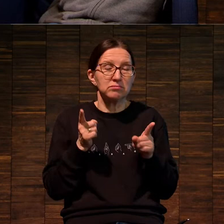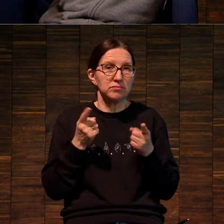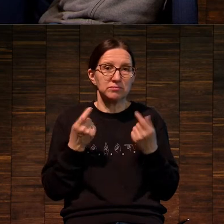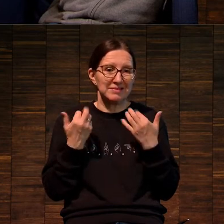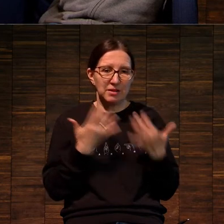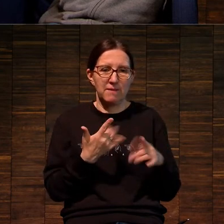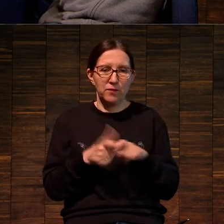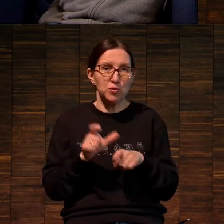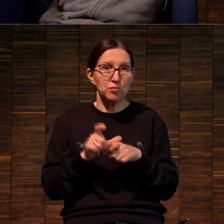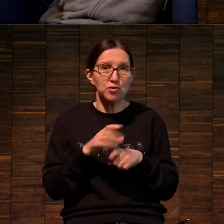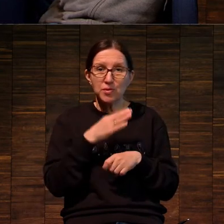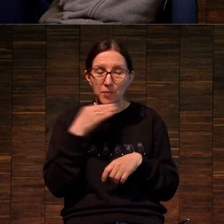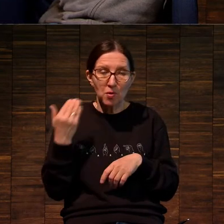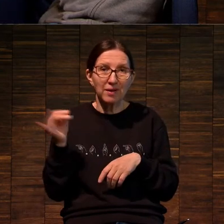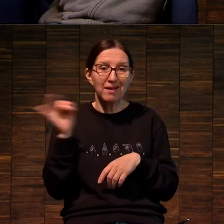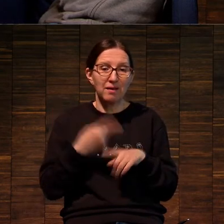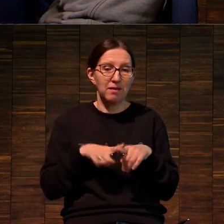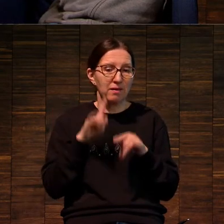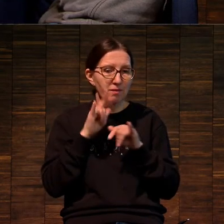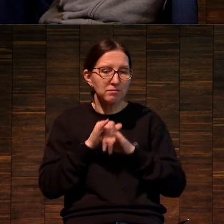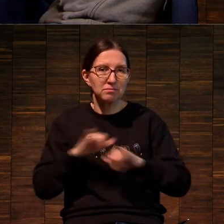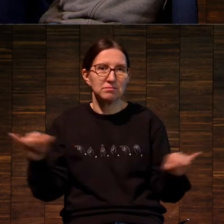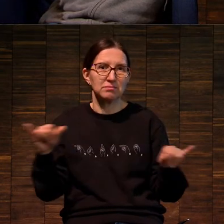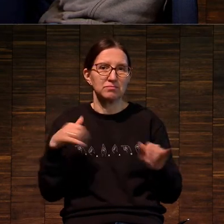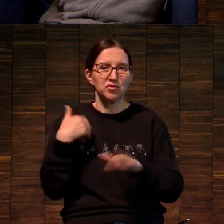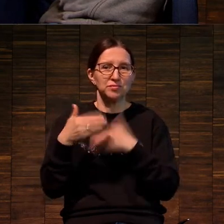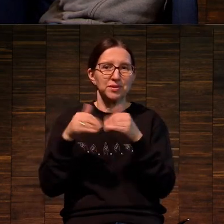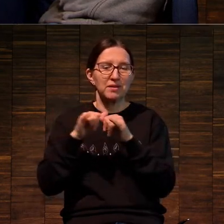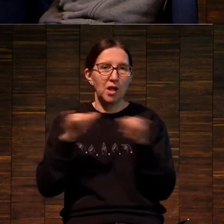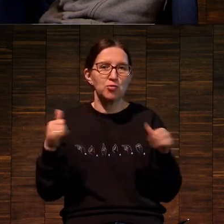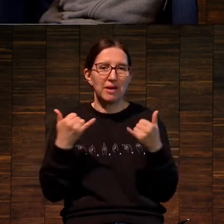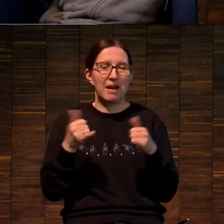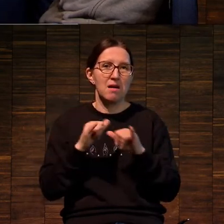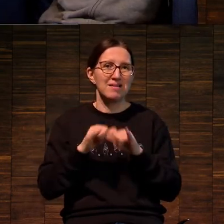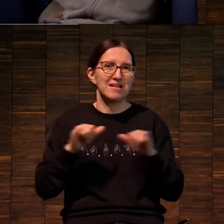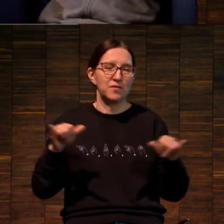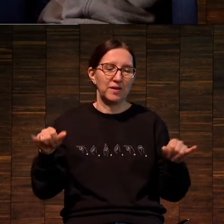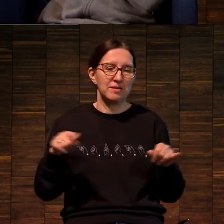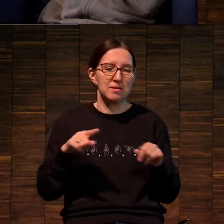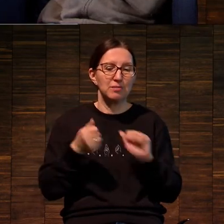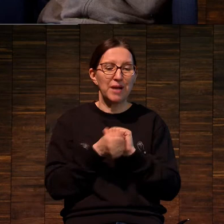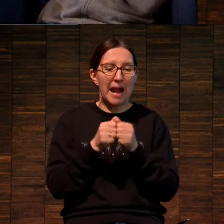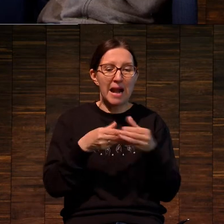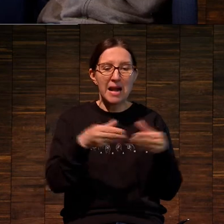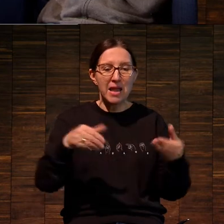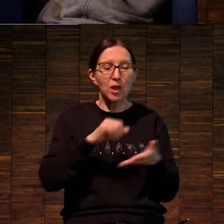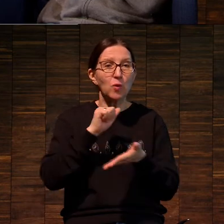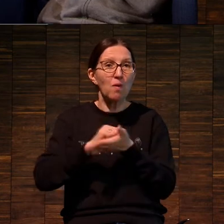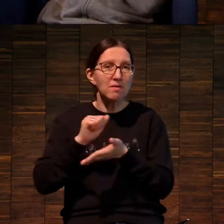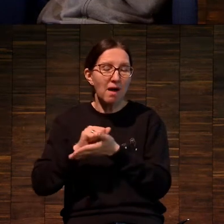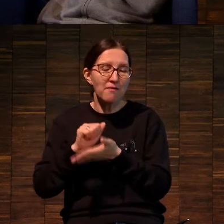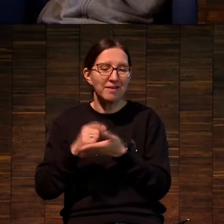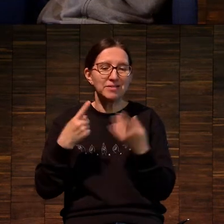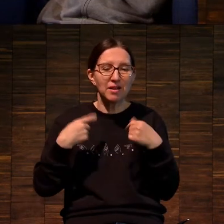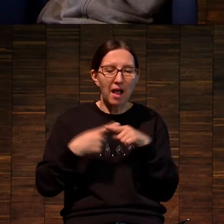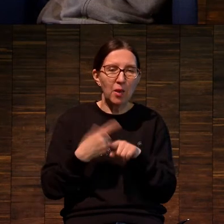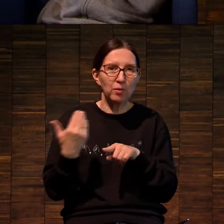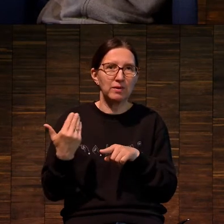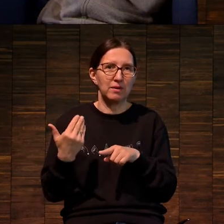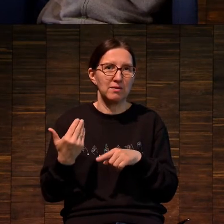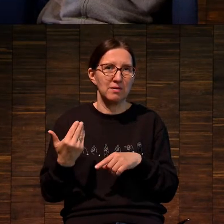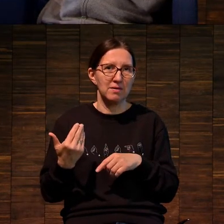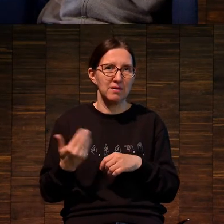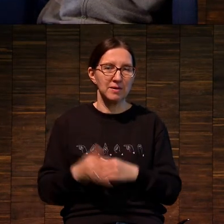послужила очень сильным толчком для развития литографии как технологии, как графической техники.